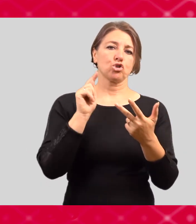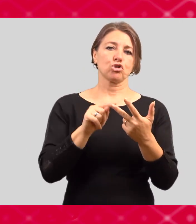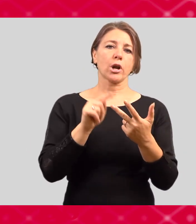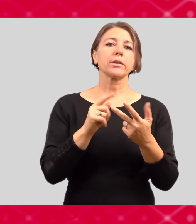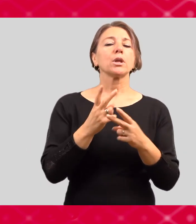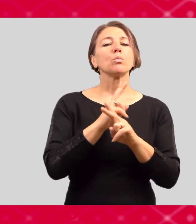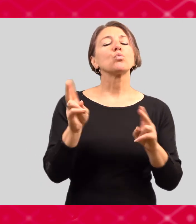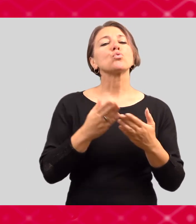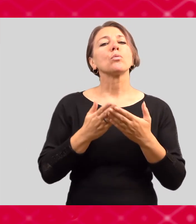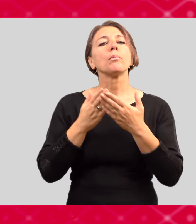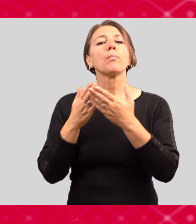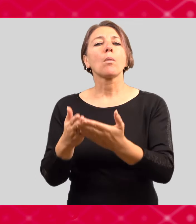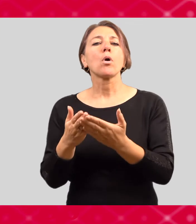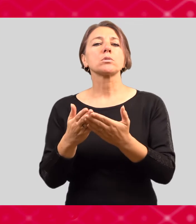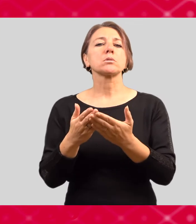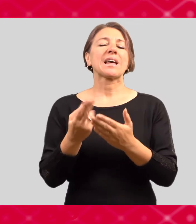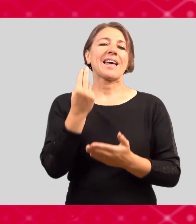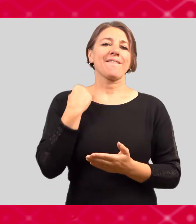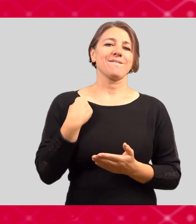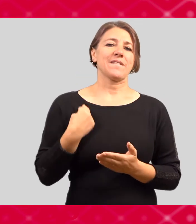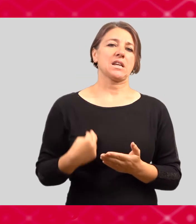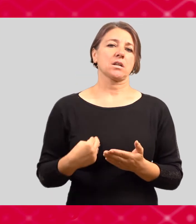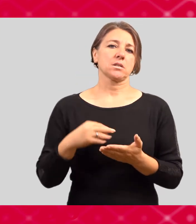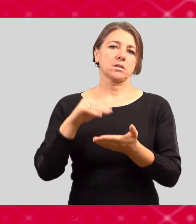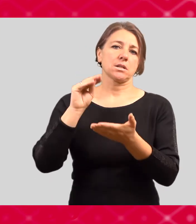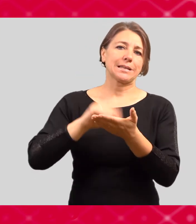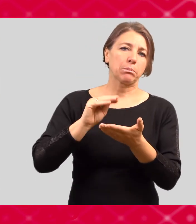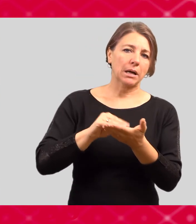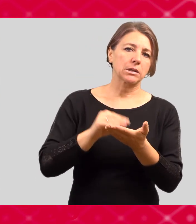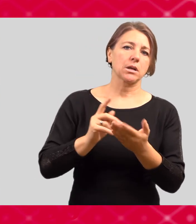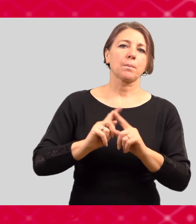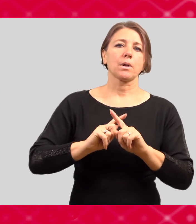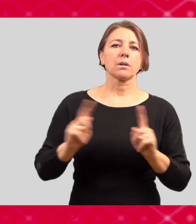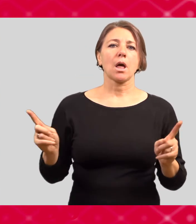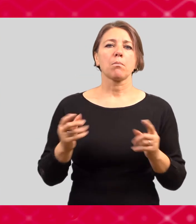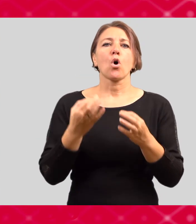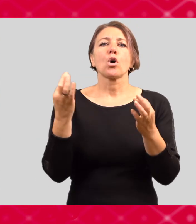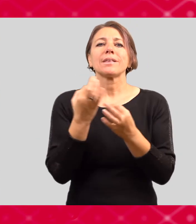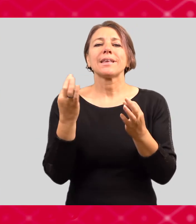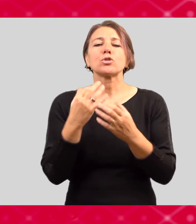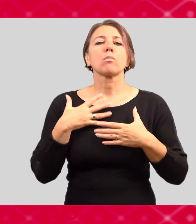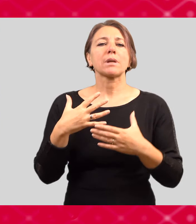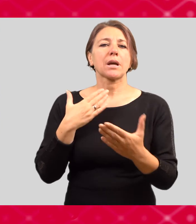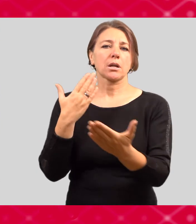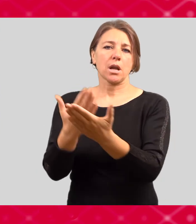A ta třetí oblast je pomoc finančními prostředky, ať už stipendia nebo zprostředkování brigad.